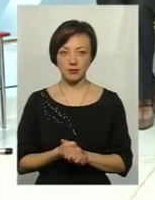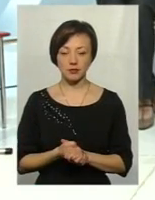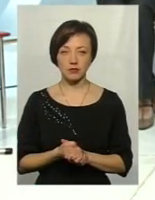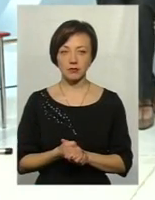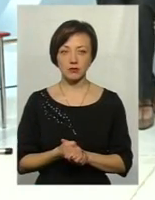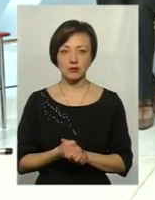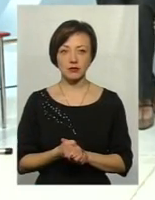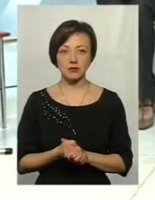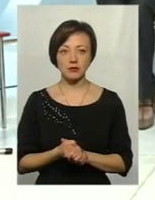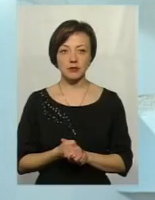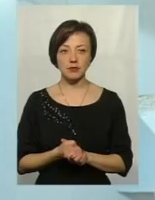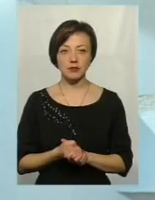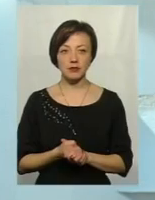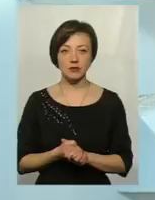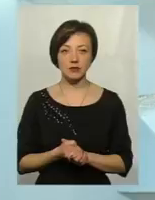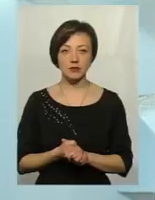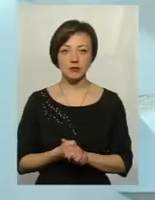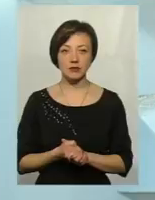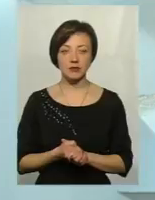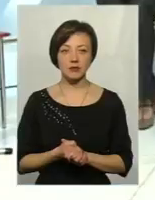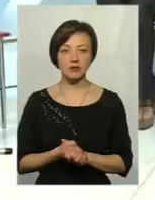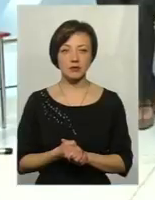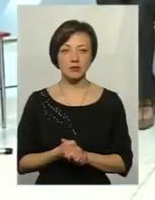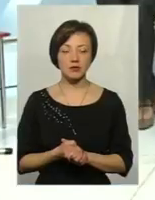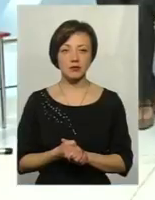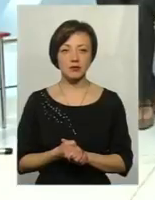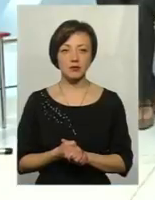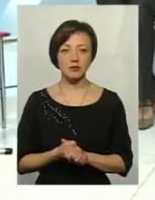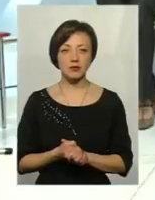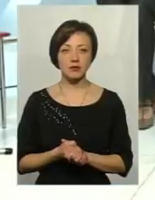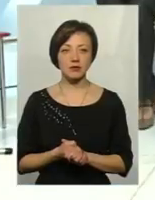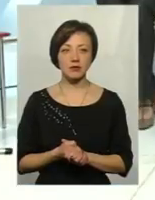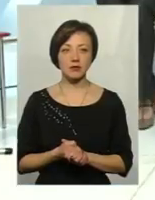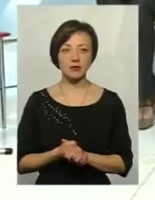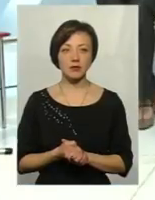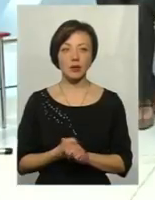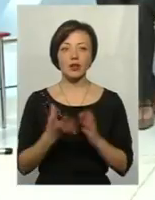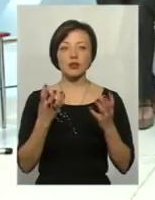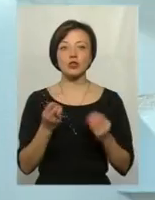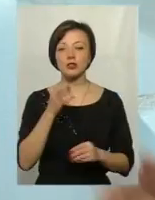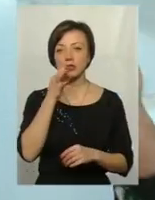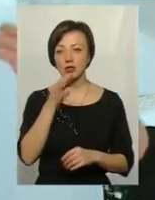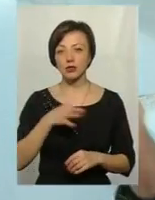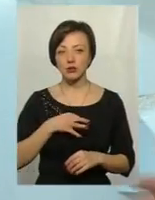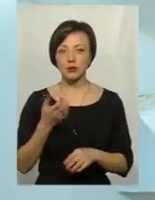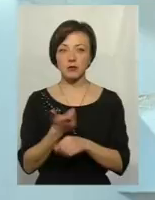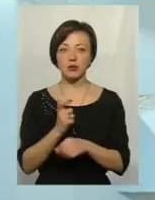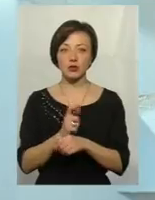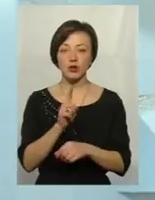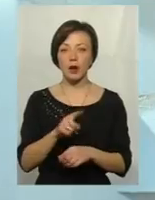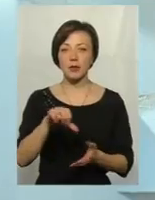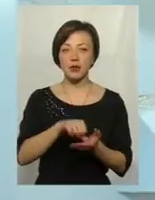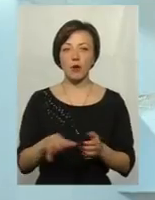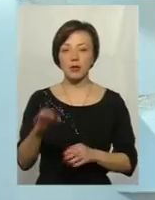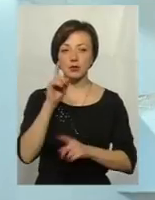Дивіться. Я вам скажу ще, дозвольте, будь ласка, я перепрошую колегу, я вам скажу ще більше того. От нам кажуть представники обласної